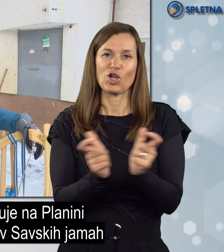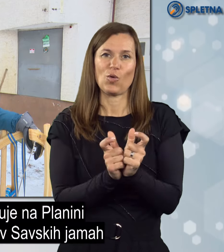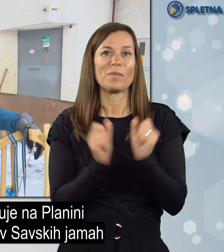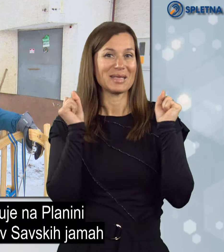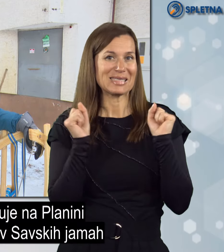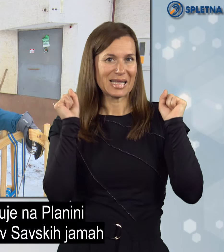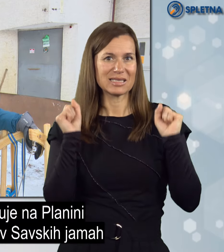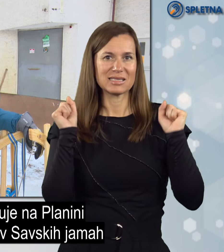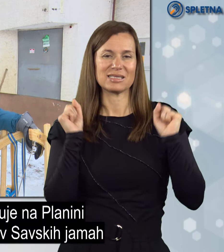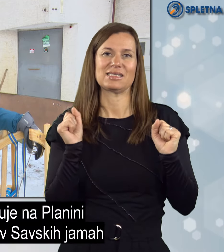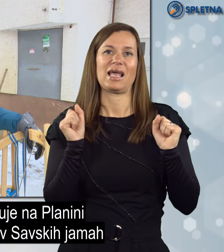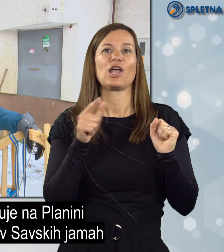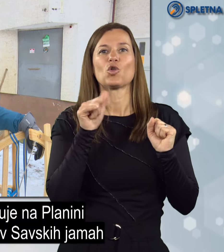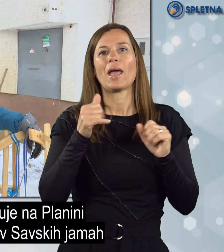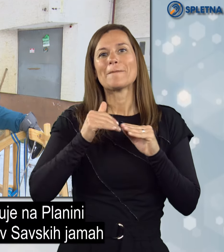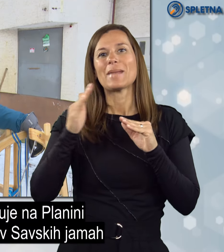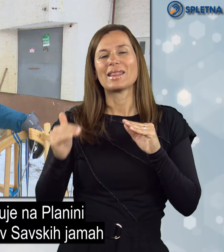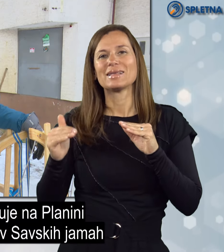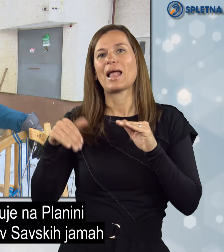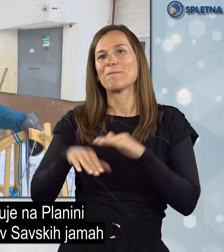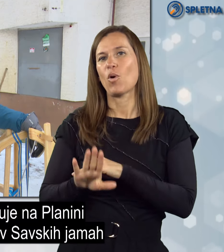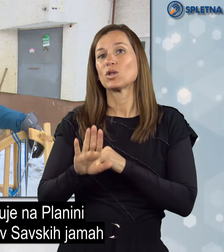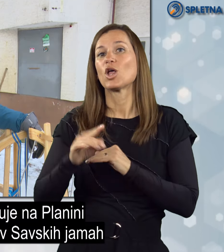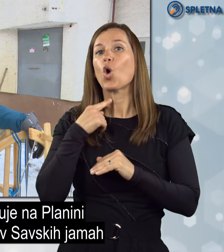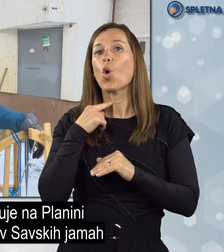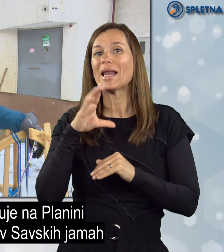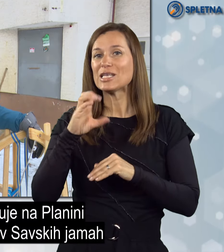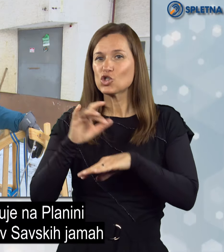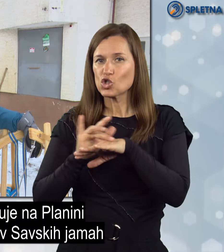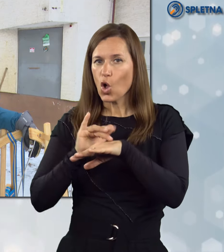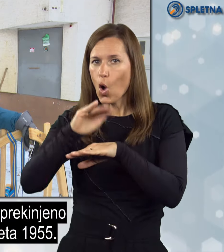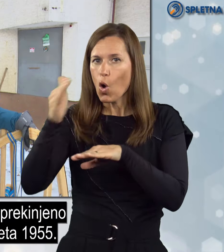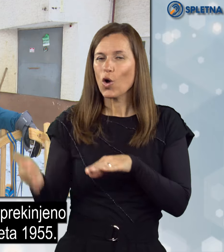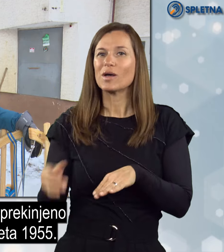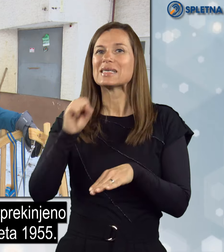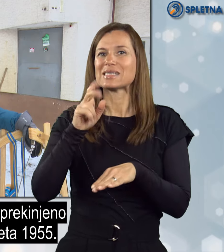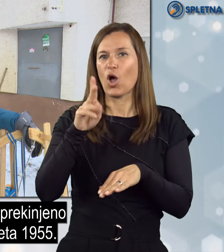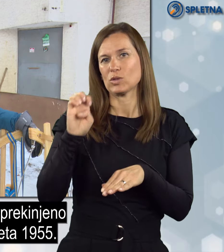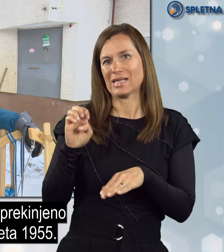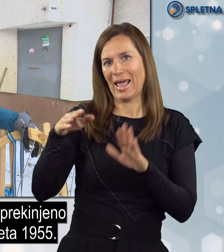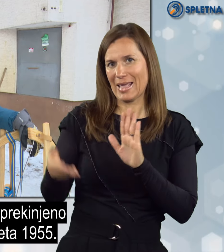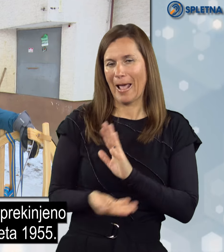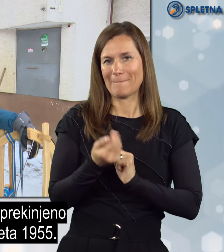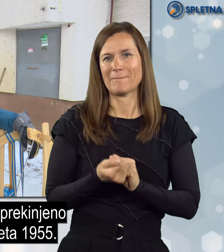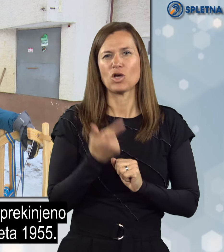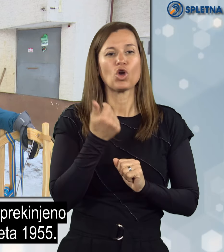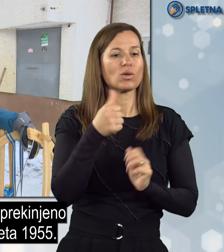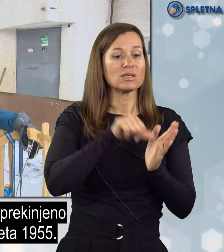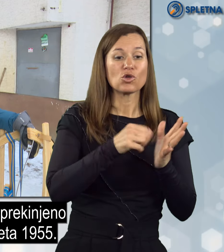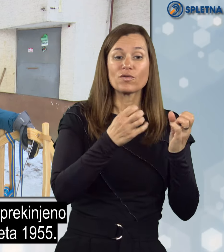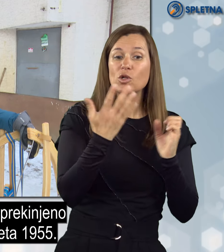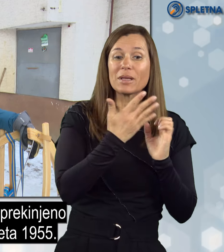Sankaški klub Jesenice deluje v planini Podgolico v Savskih jamah, že je neprekinjeno od leta